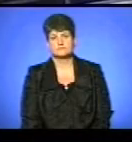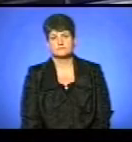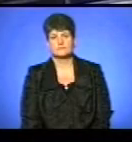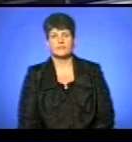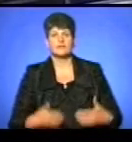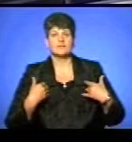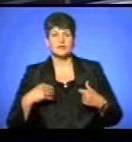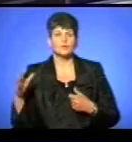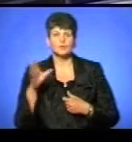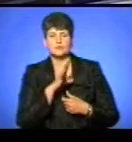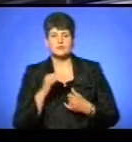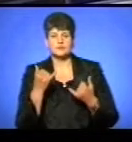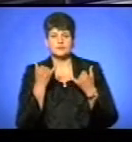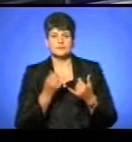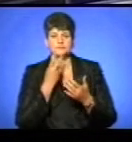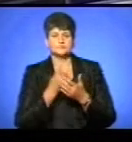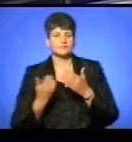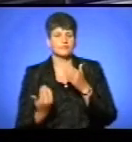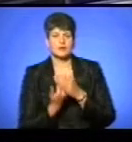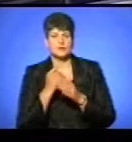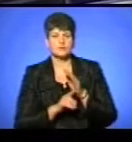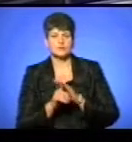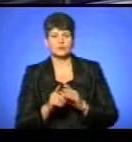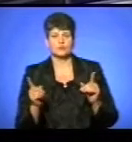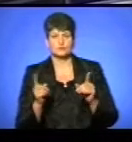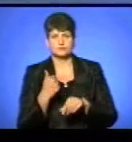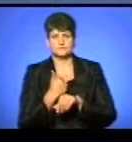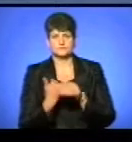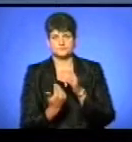Вітаю всіх, хто зараз з нами в ефірі новини. Спочатку коротко про головне.